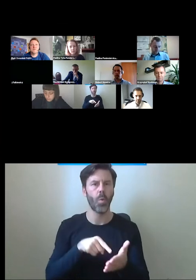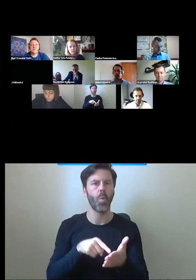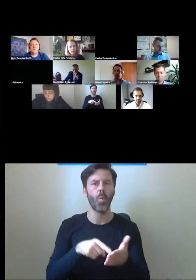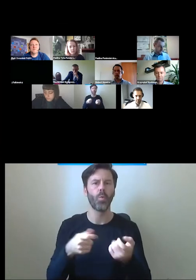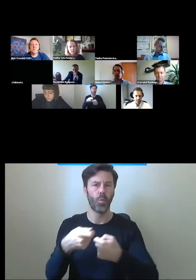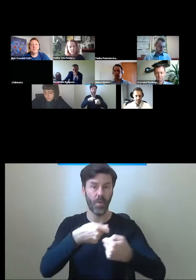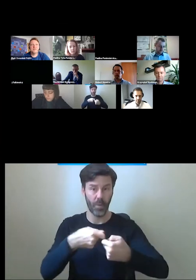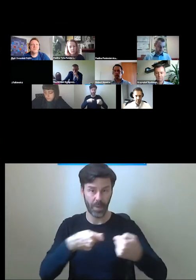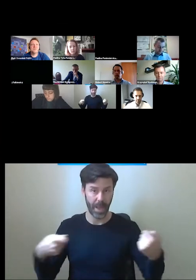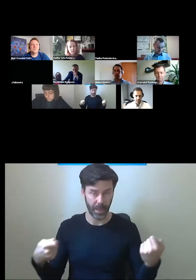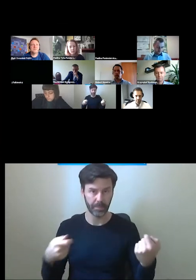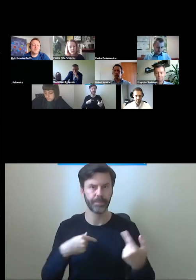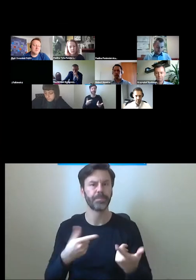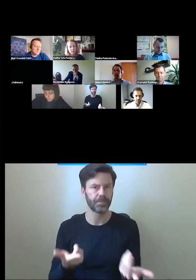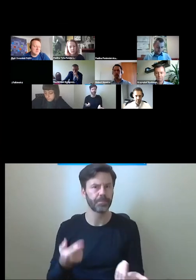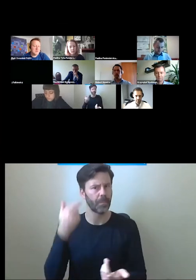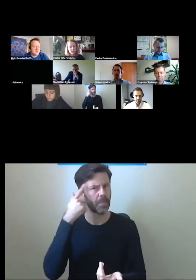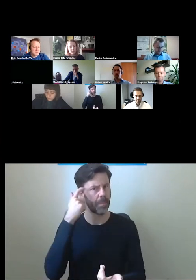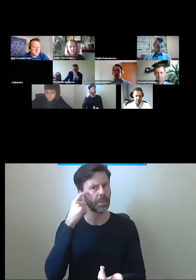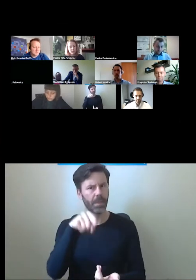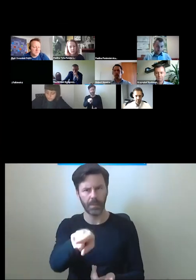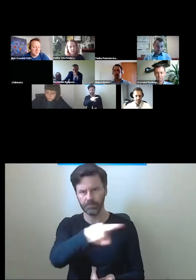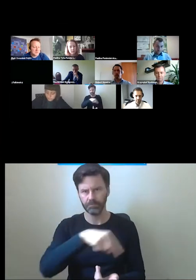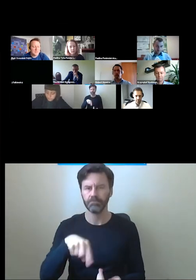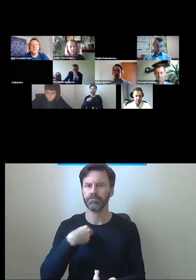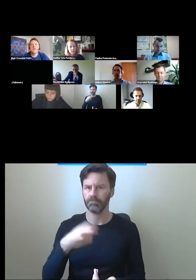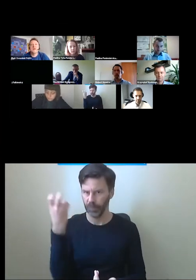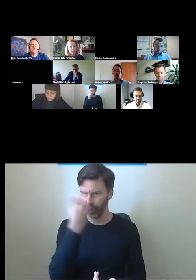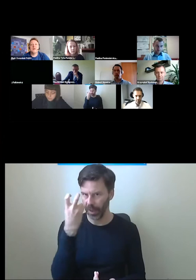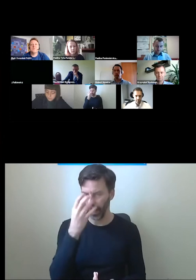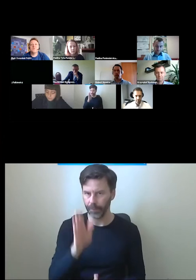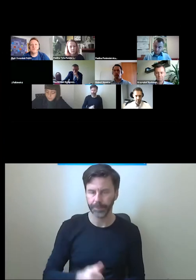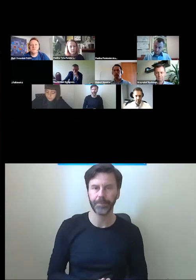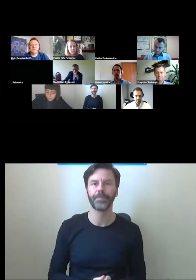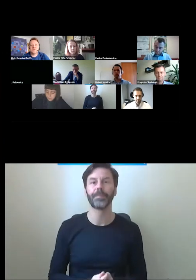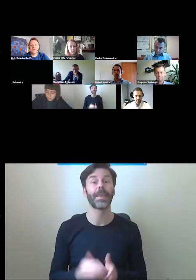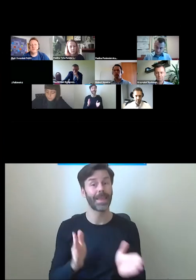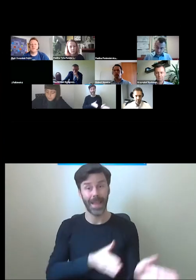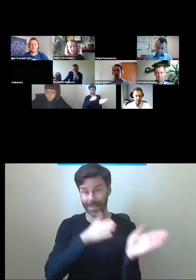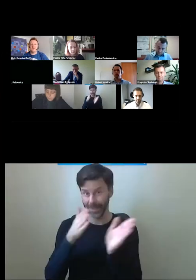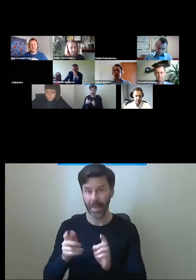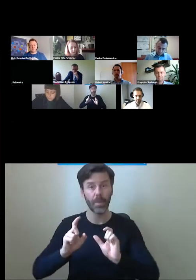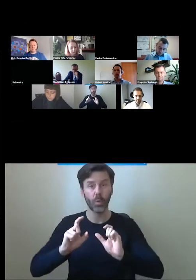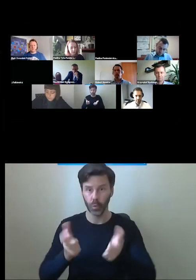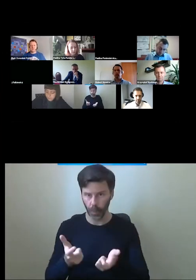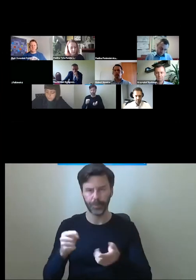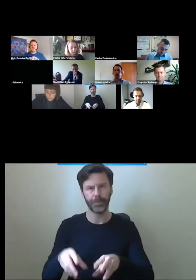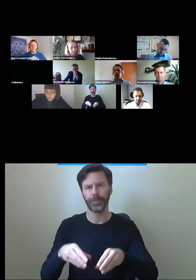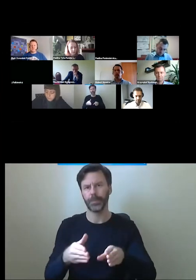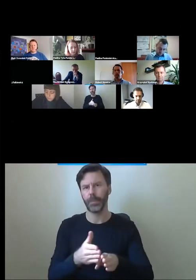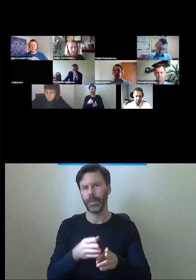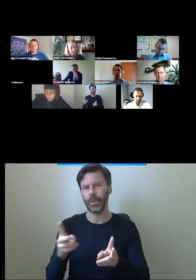mam nadzieję, że będzie to dla Państwa inspirujące. Później będziemy mieli pierwszy z